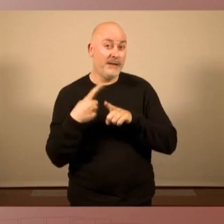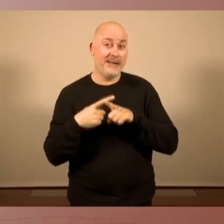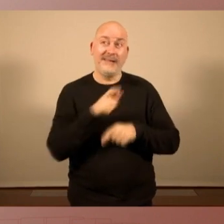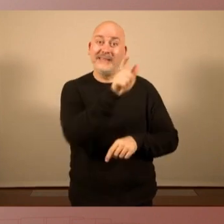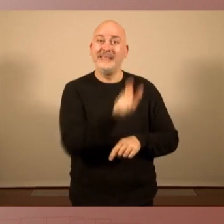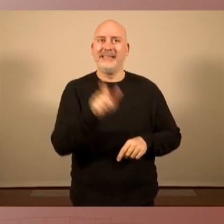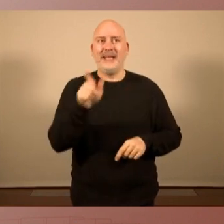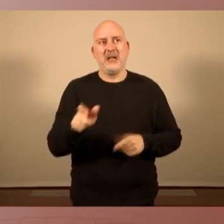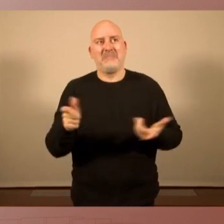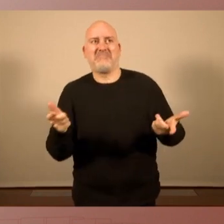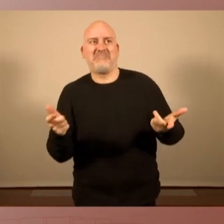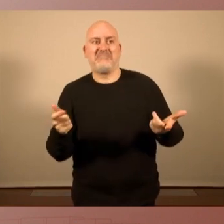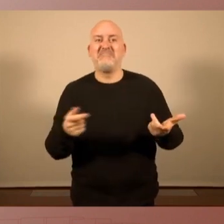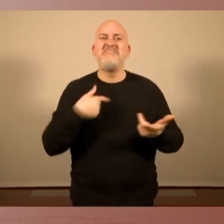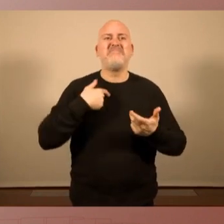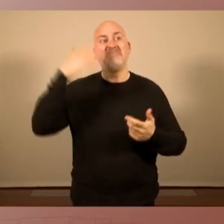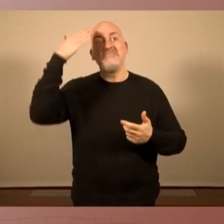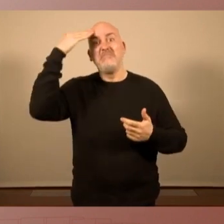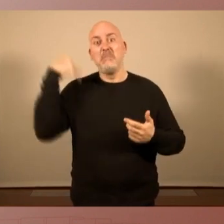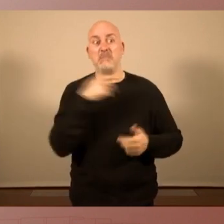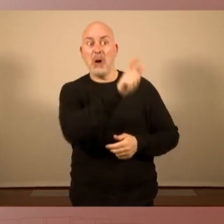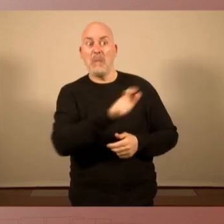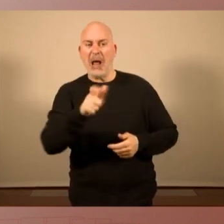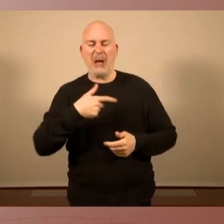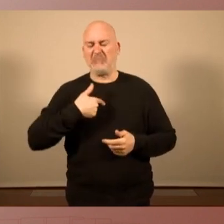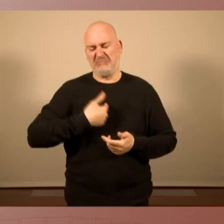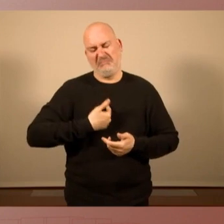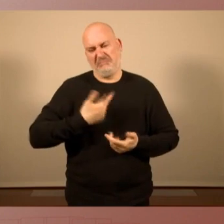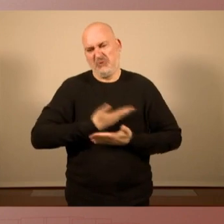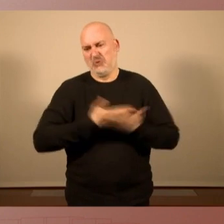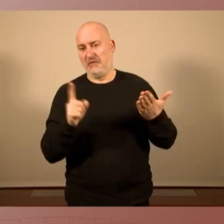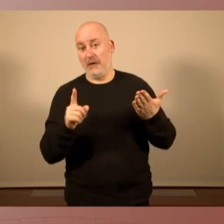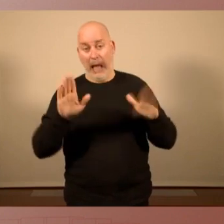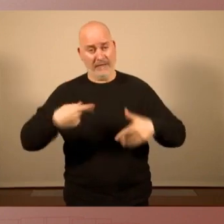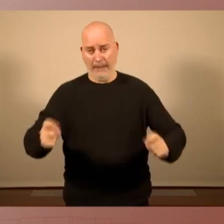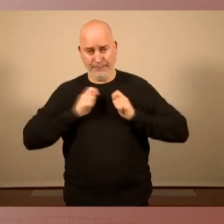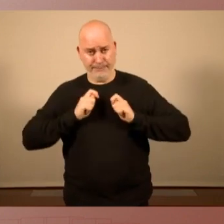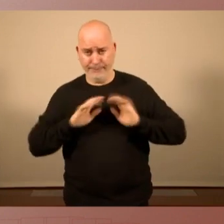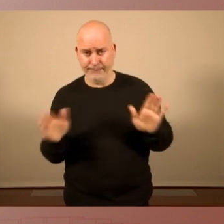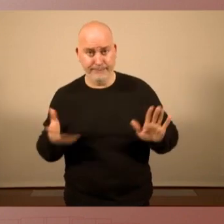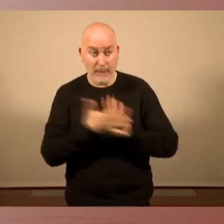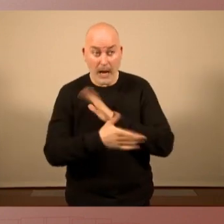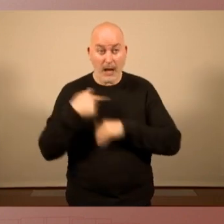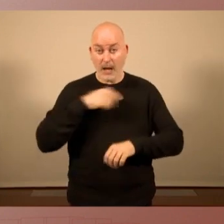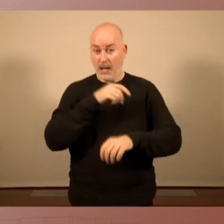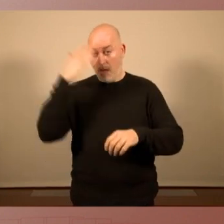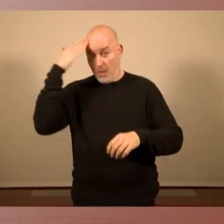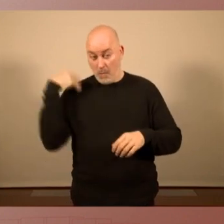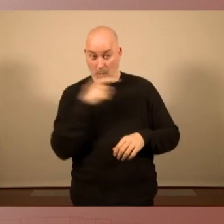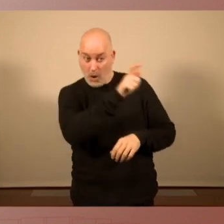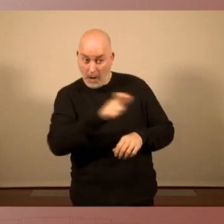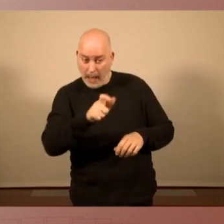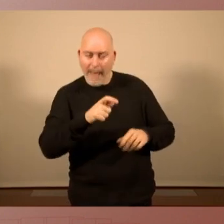creguin en el poble són els que fracassaran de seguir perquè només el poble és qui fa factibles les grans renovacions